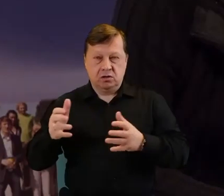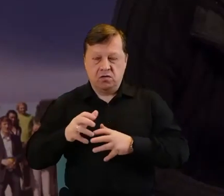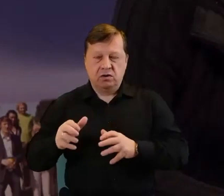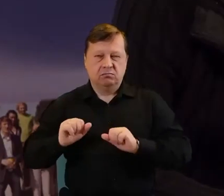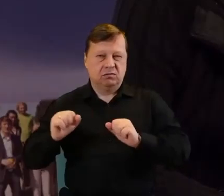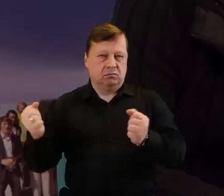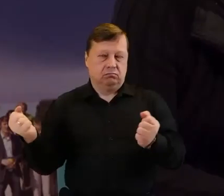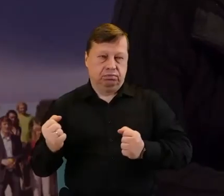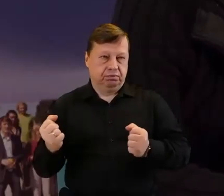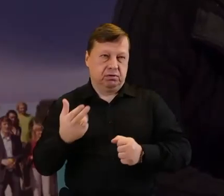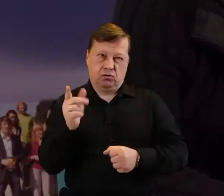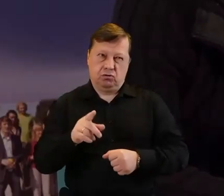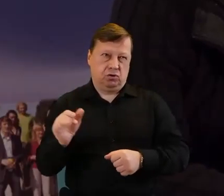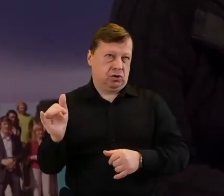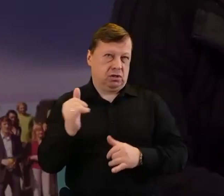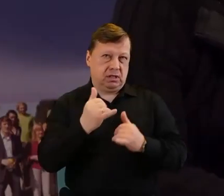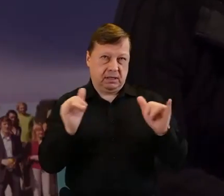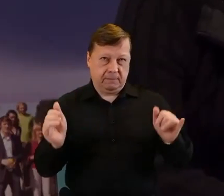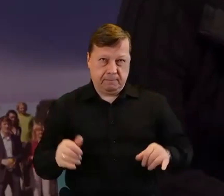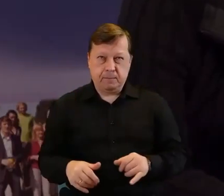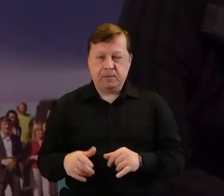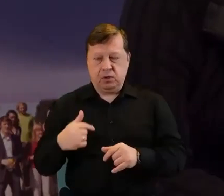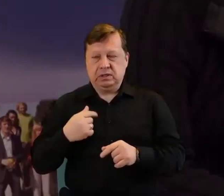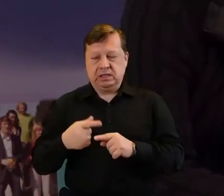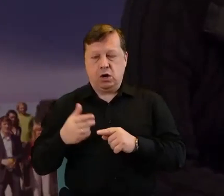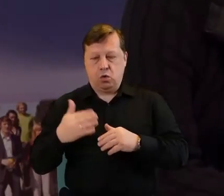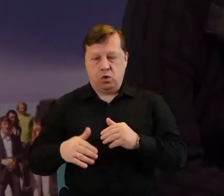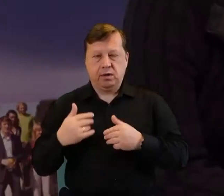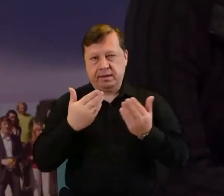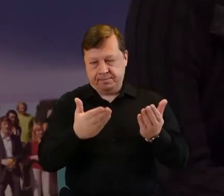to, co już tak kończąc i oddając go z innym,